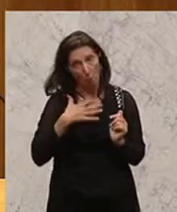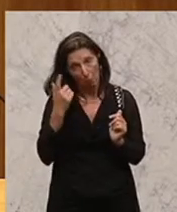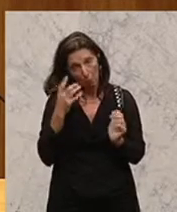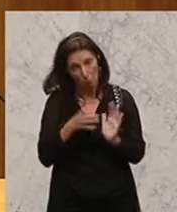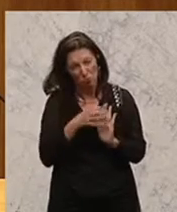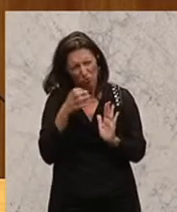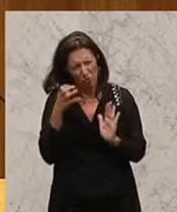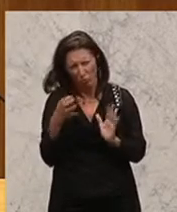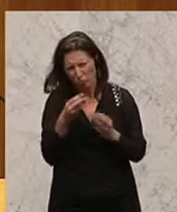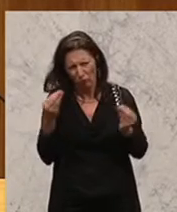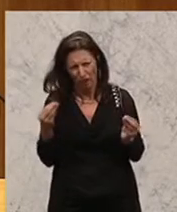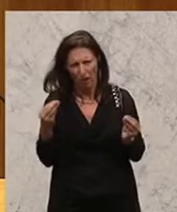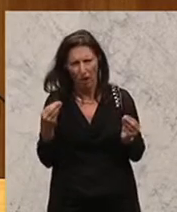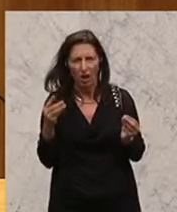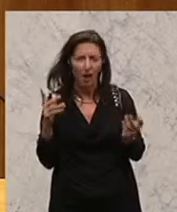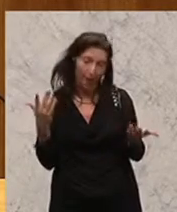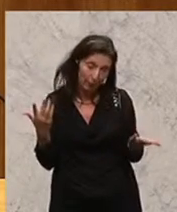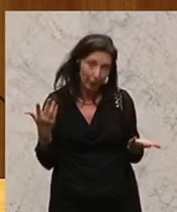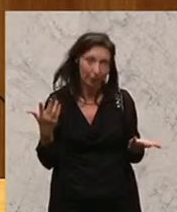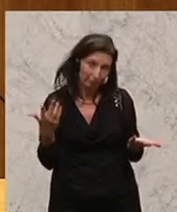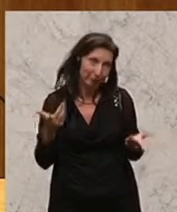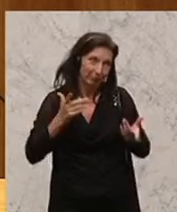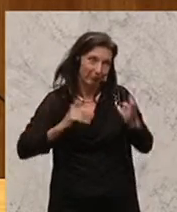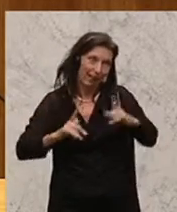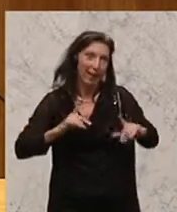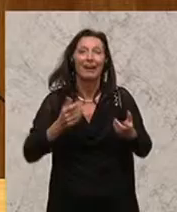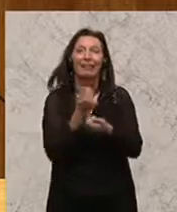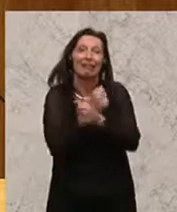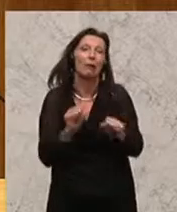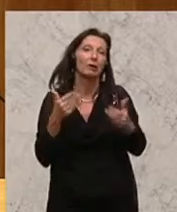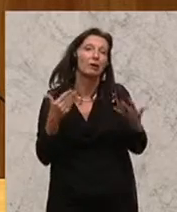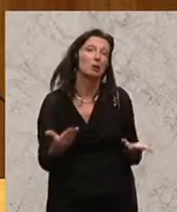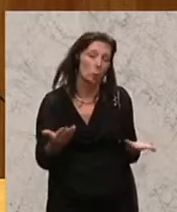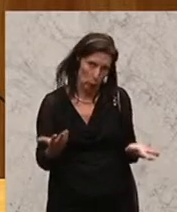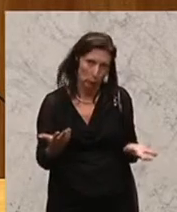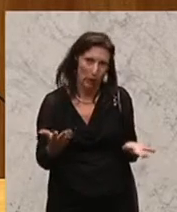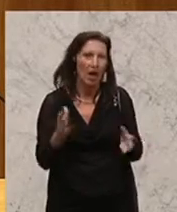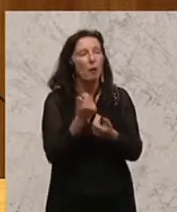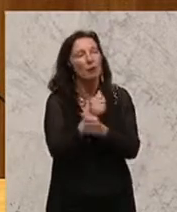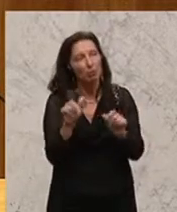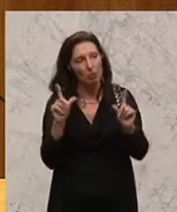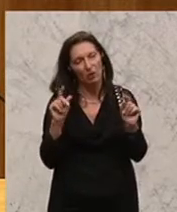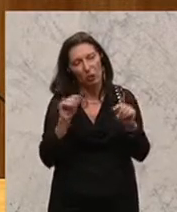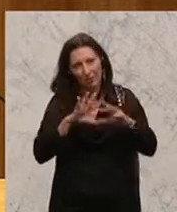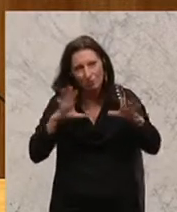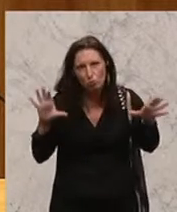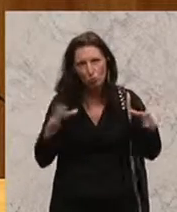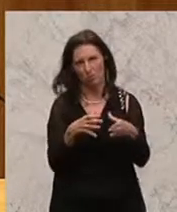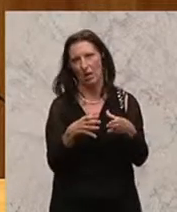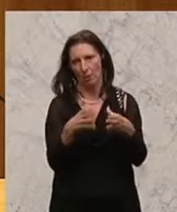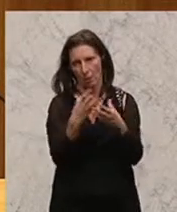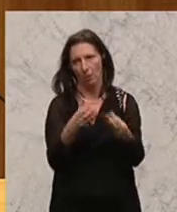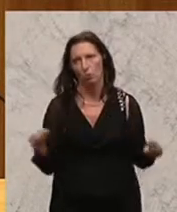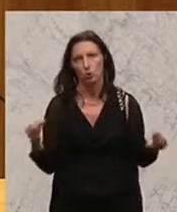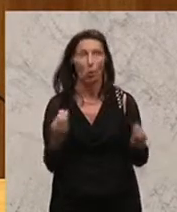aber es ist der Preis für die Demokratie, dass wir alle gemeinsam eine solche Lösung finden. Und Demokratie heißt,